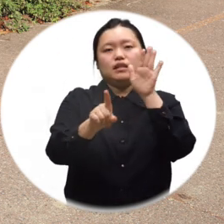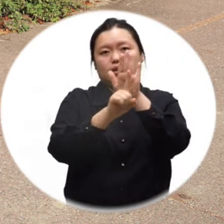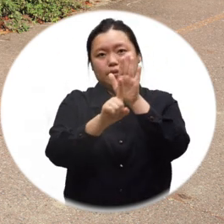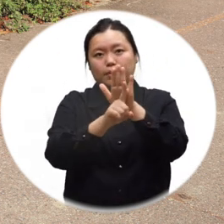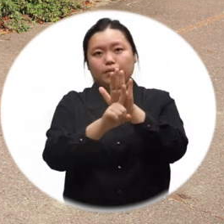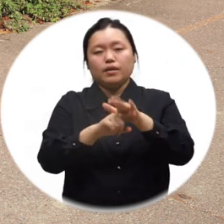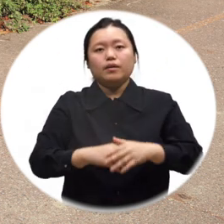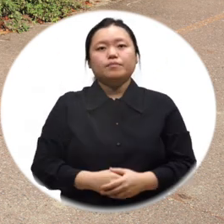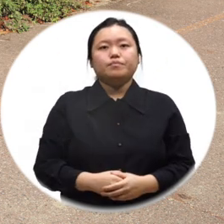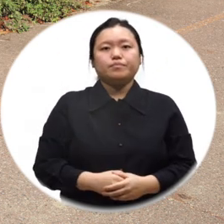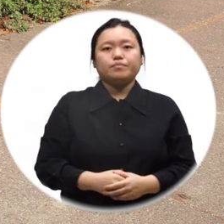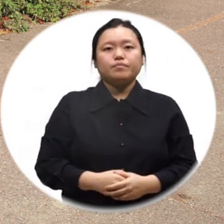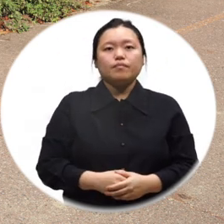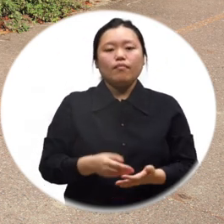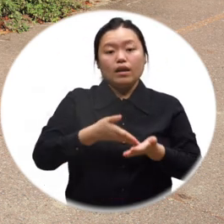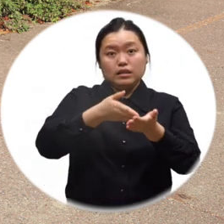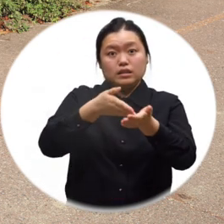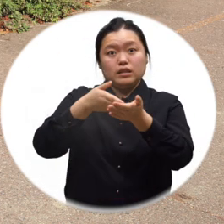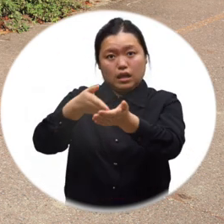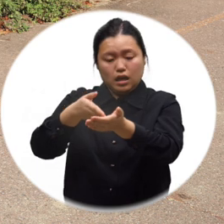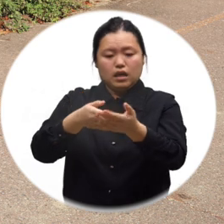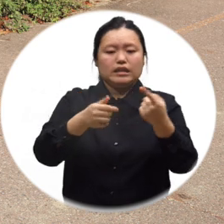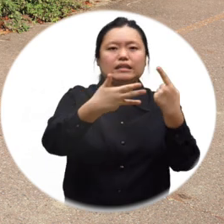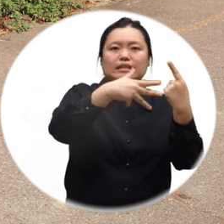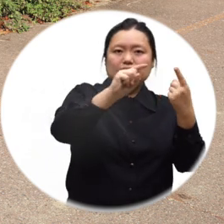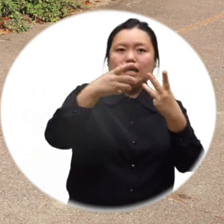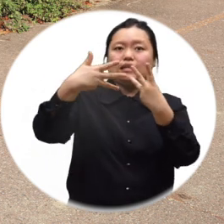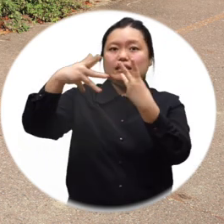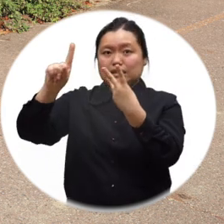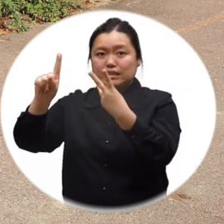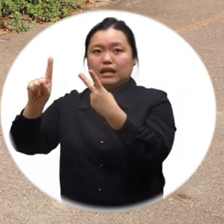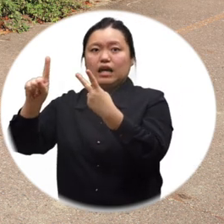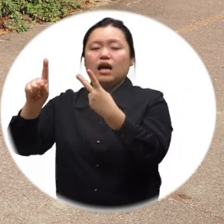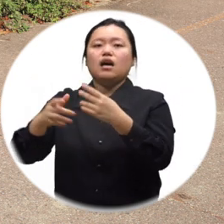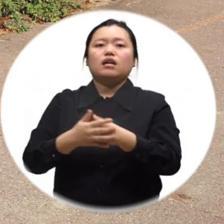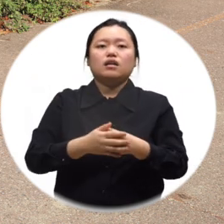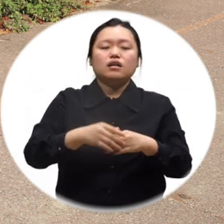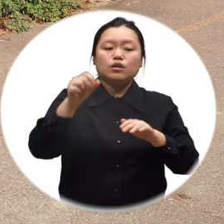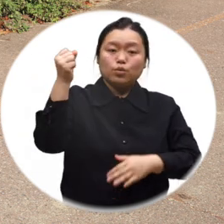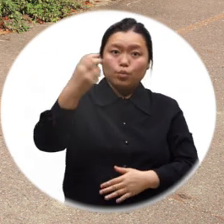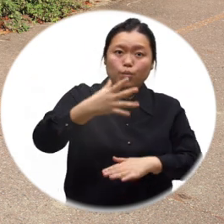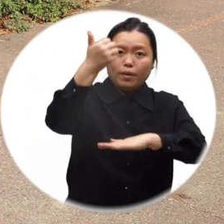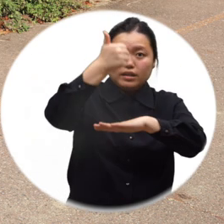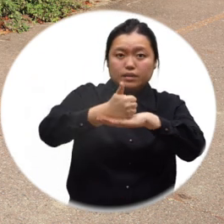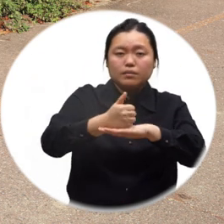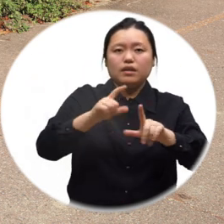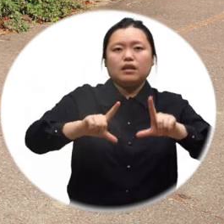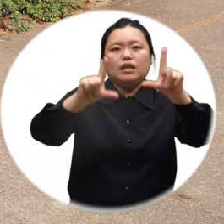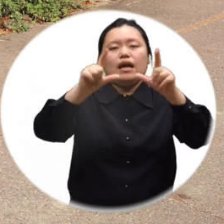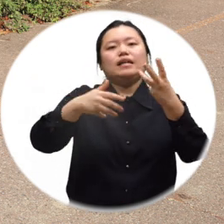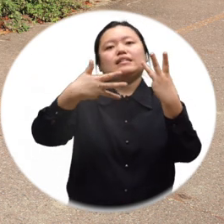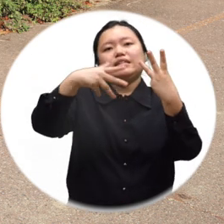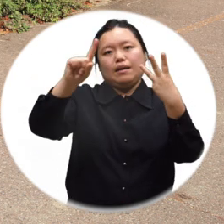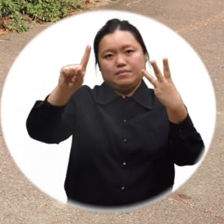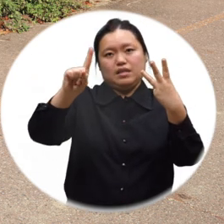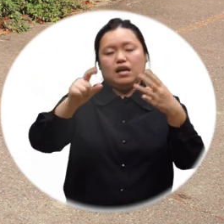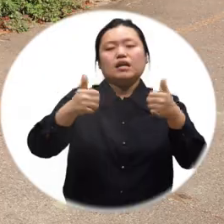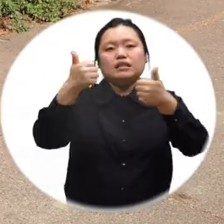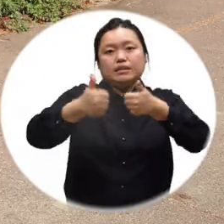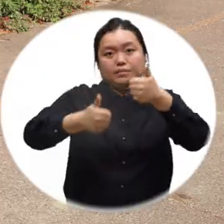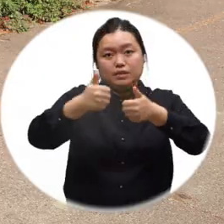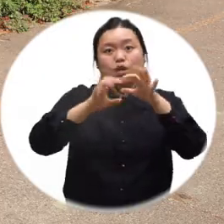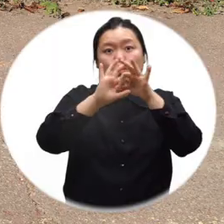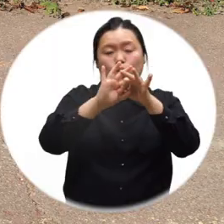제안실무심사위원회 2차 심사, 현장 발표로 진행되는 최종 심사를 거쳐 총 5개의 우수작품을